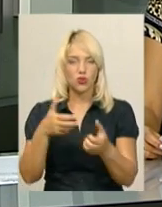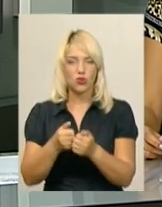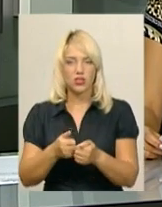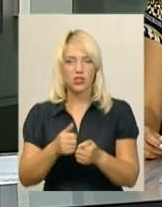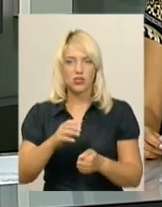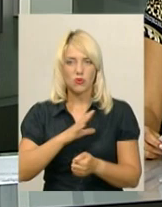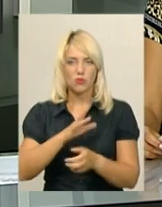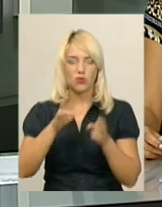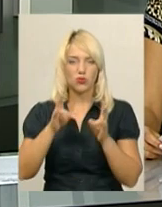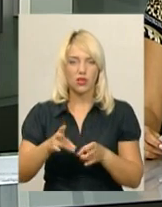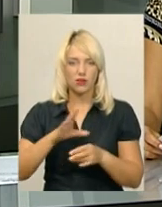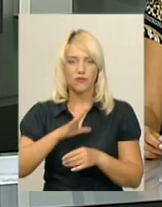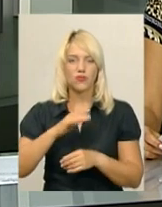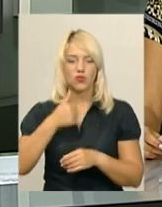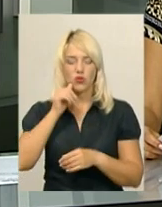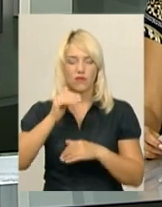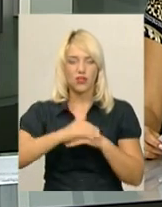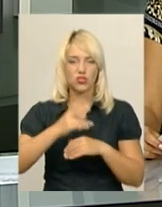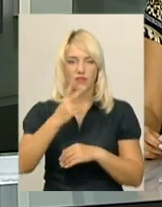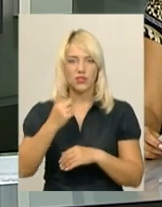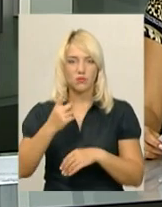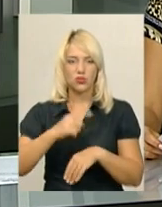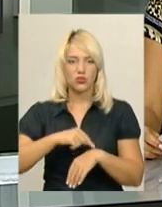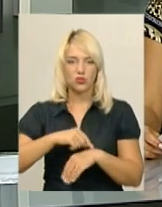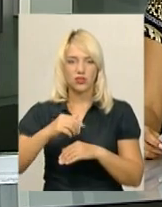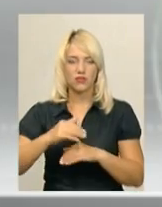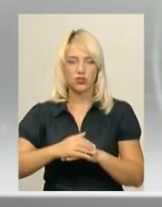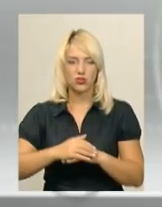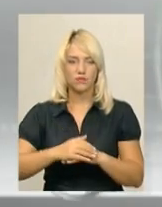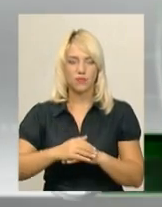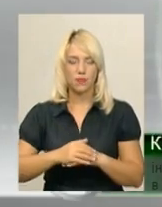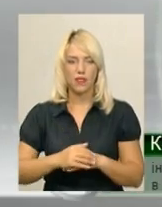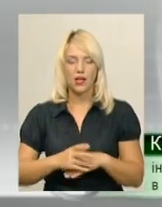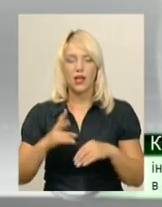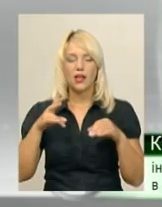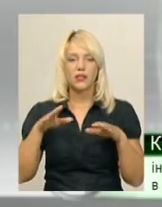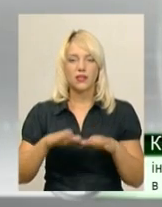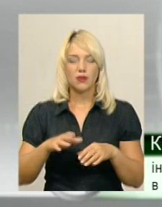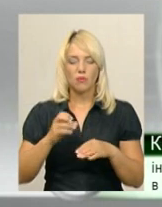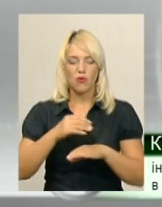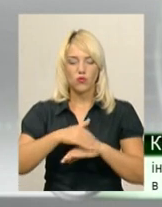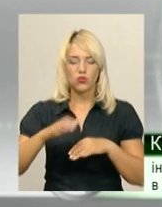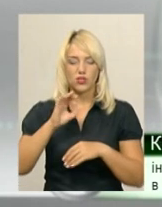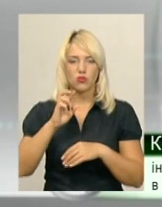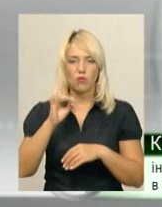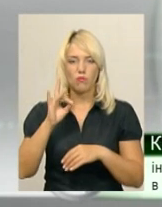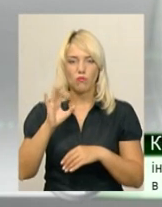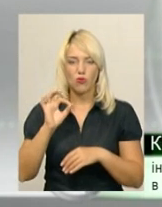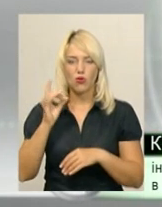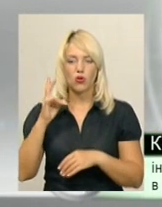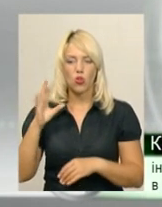пригода, нагадаю, сталася вчора ввечері біля 21 години. В місті Славута по вулиці Соборності,